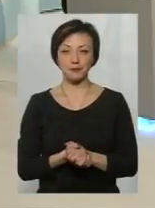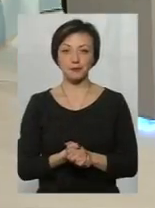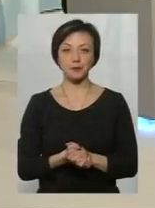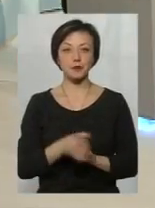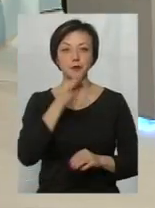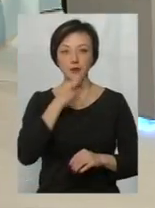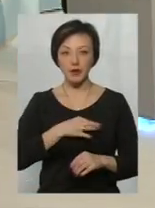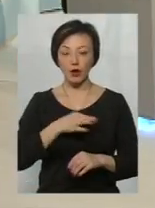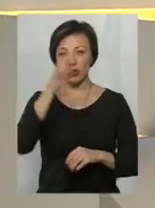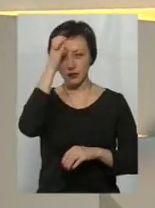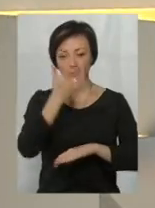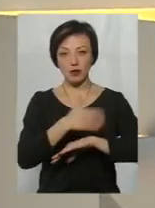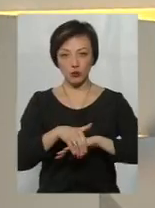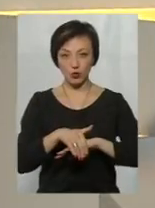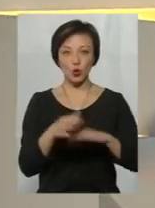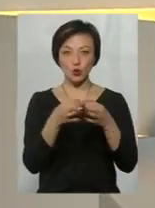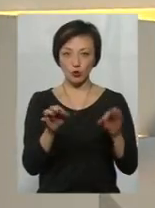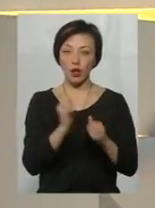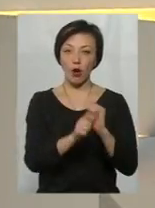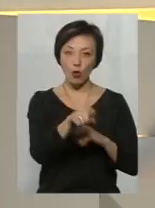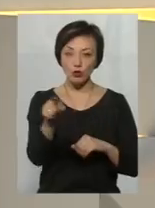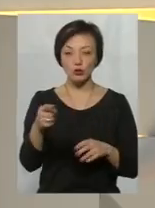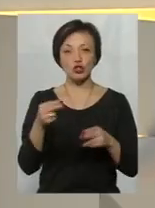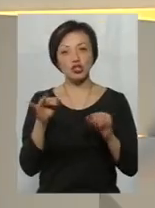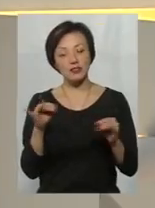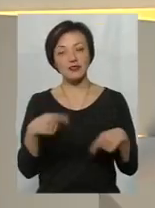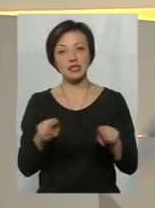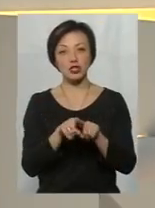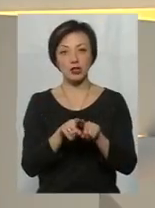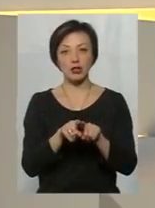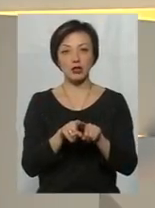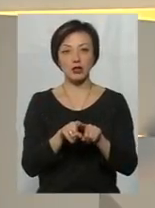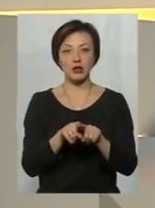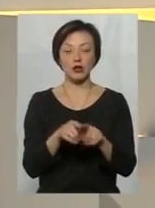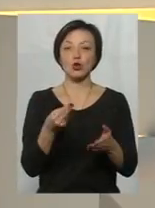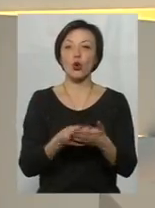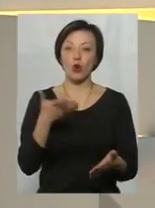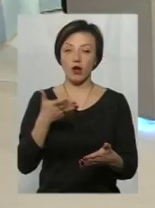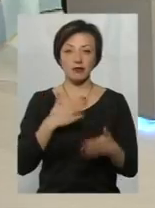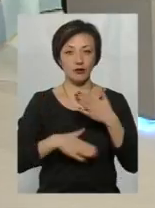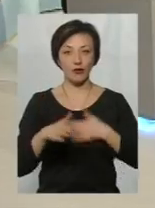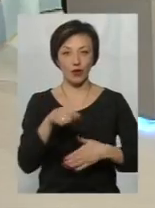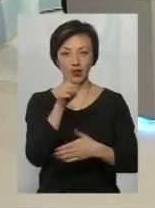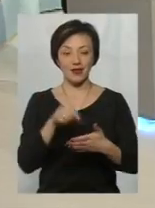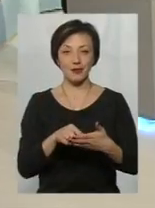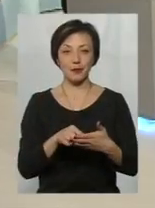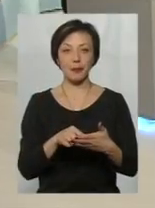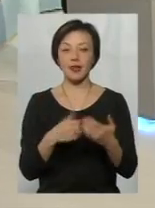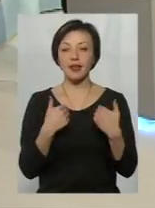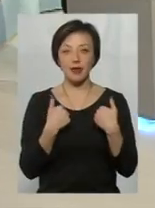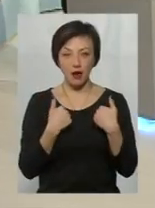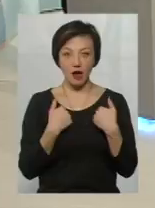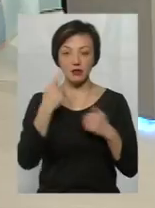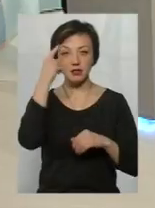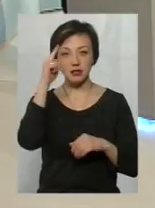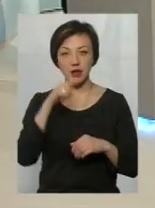не сьогодні освіта за кордоном доступна кожному, чи це все ж таки таке більш дороге задоволення? Я, наскільки